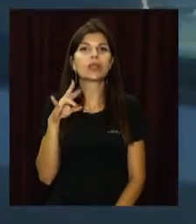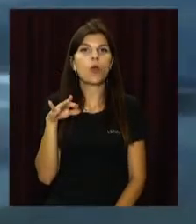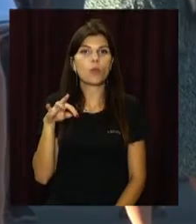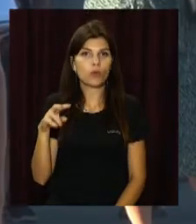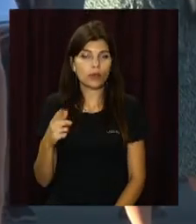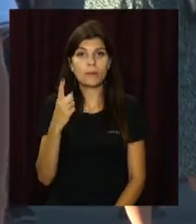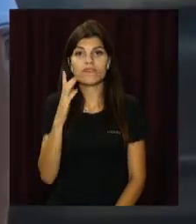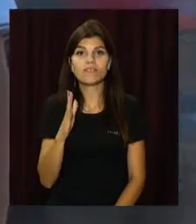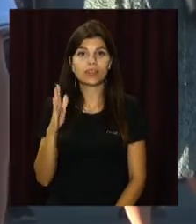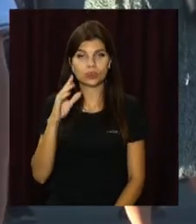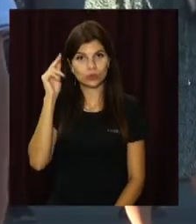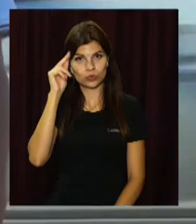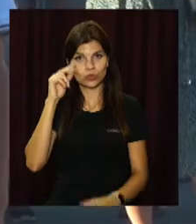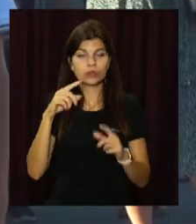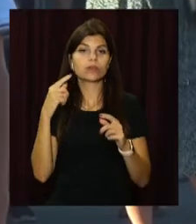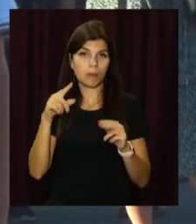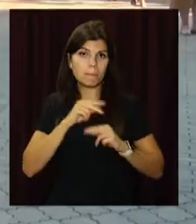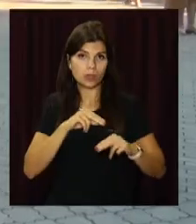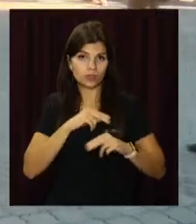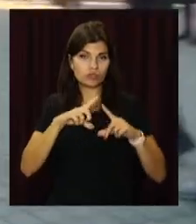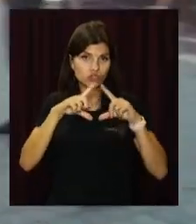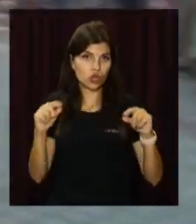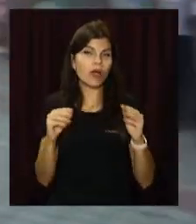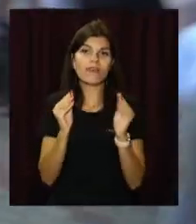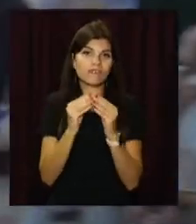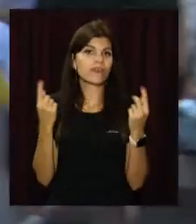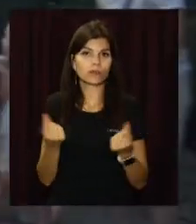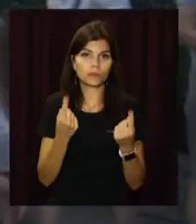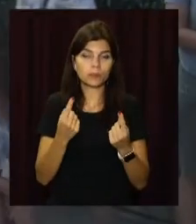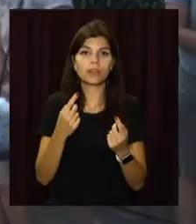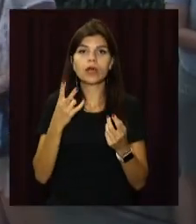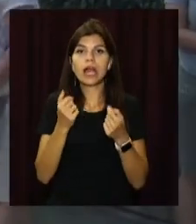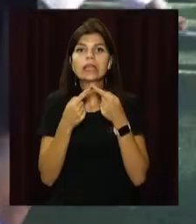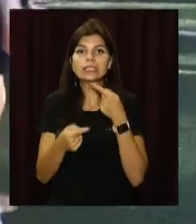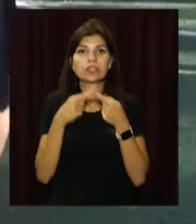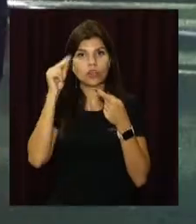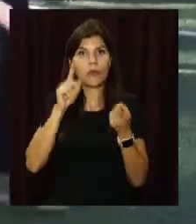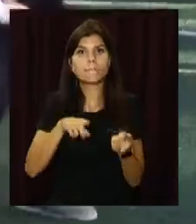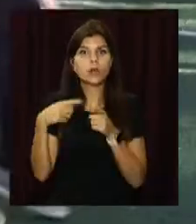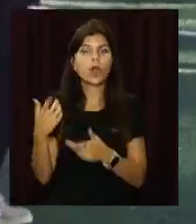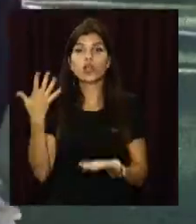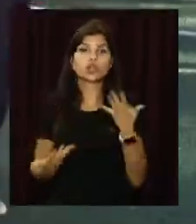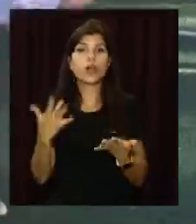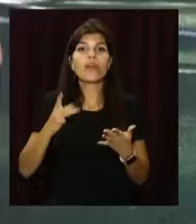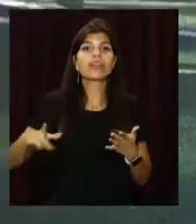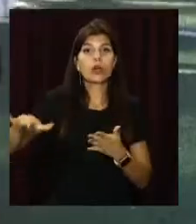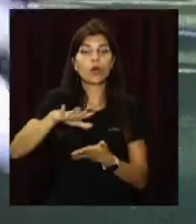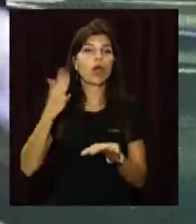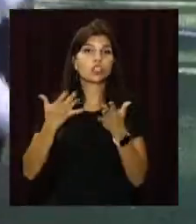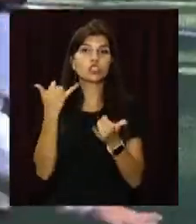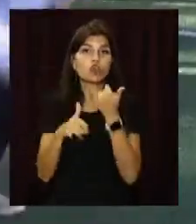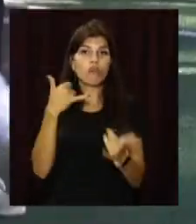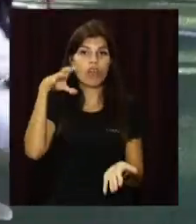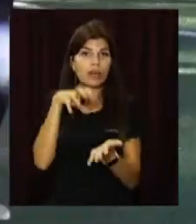1 вересня навчальні заклади області запрацювали у звичайному режимі. На дистанційне навчання переходитимуть, якщо в регіоні встановлять